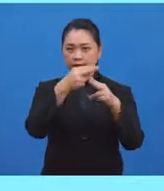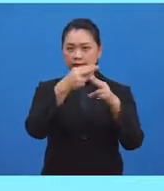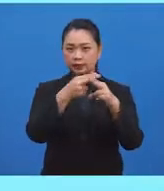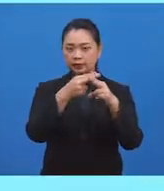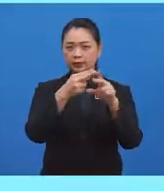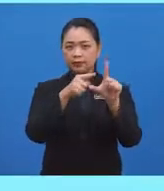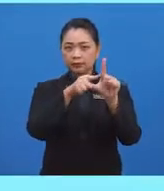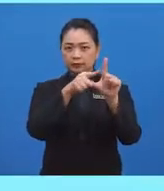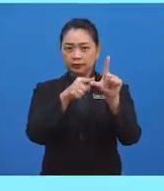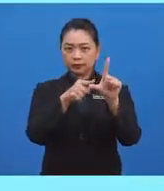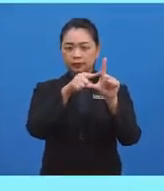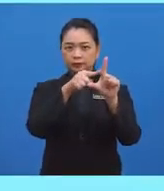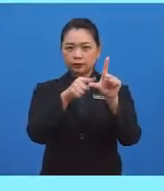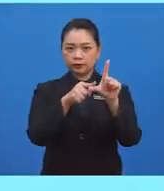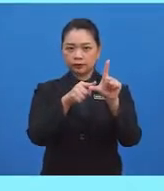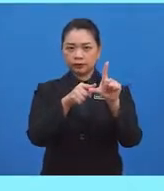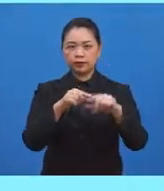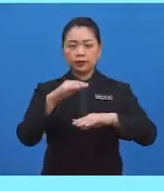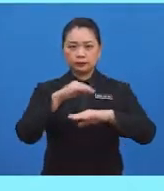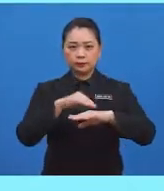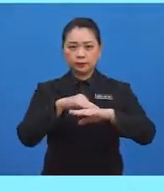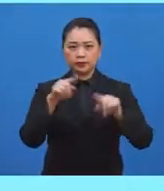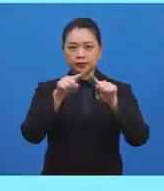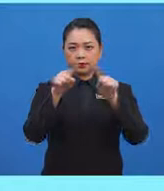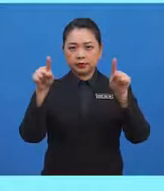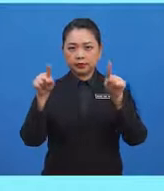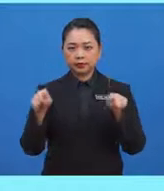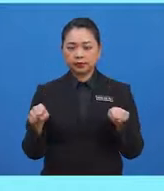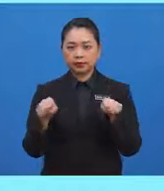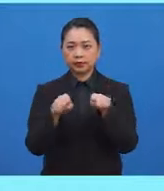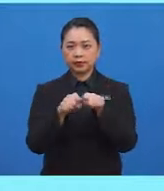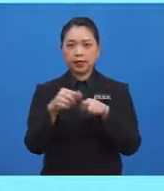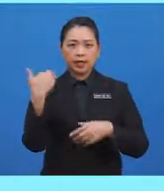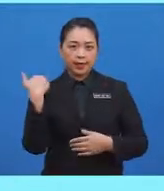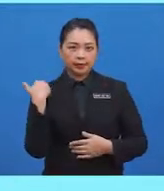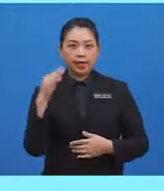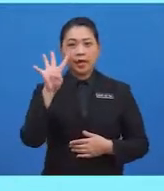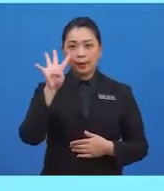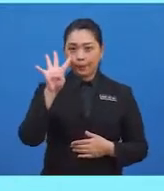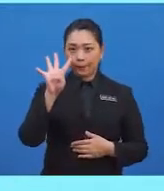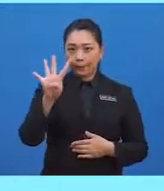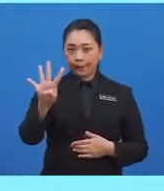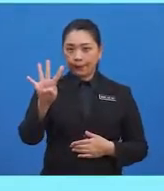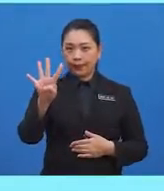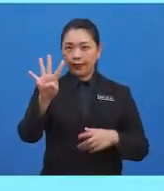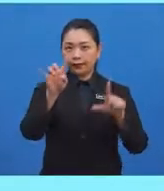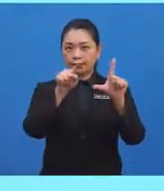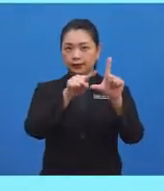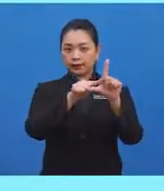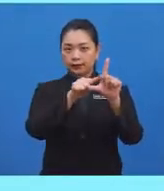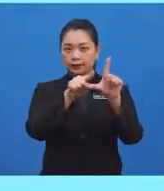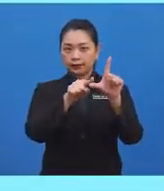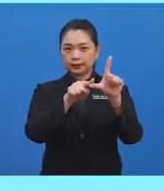Pada segi empat tepat ini, terdapat empat sudut tegak dan ia